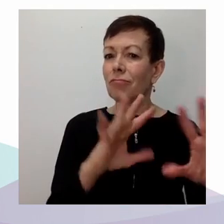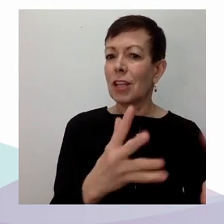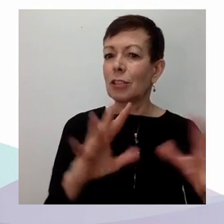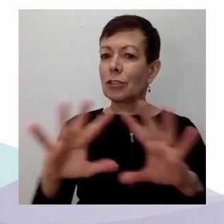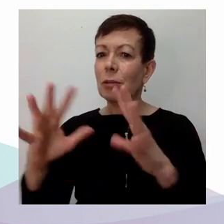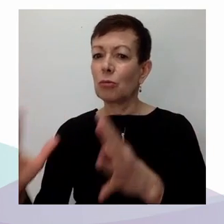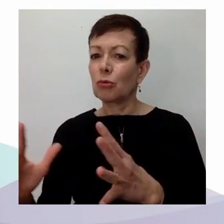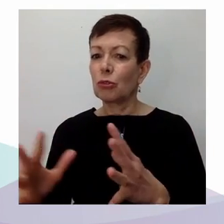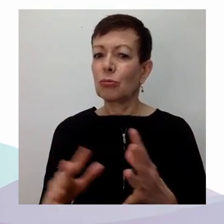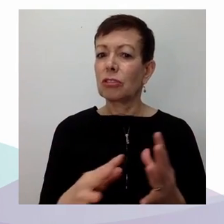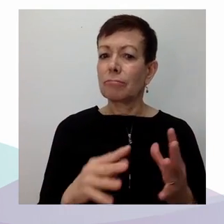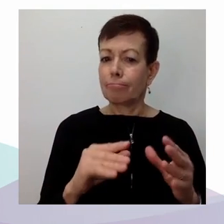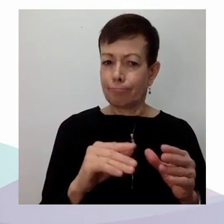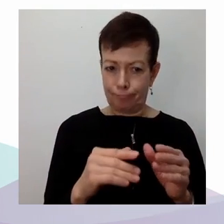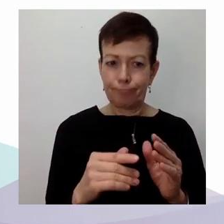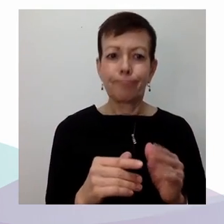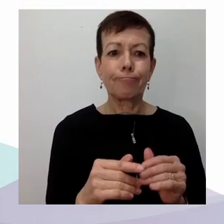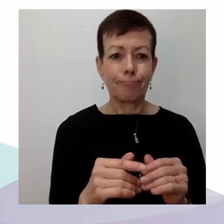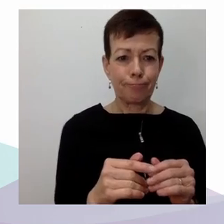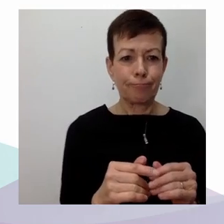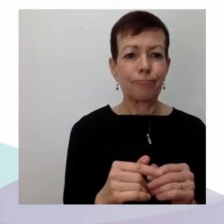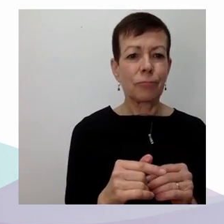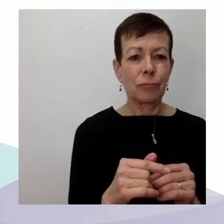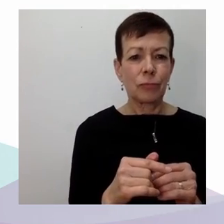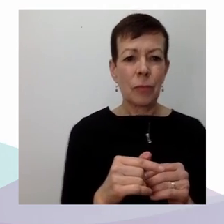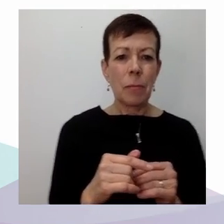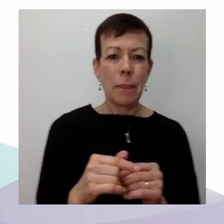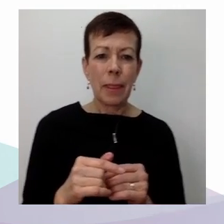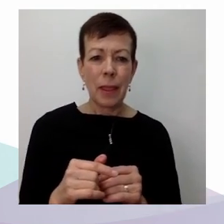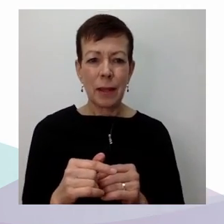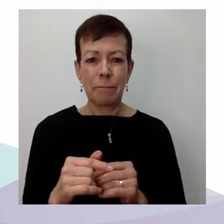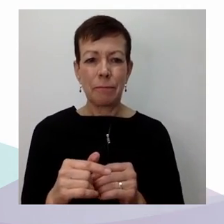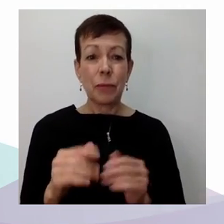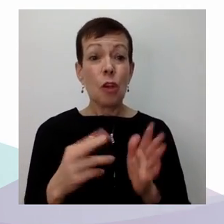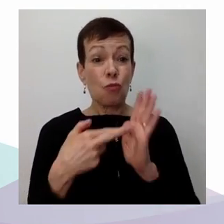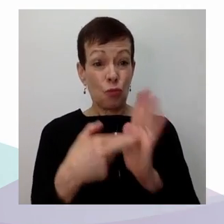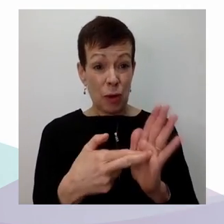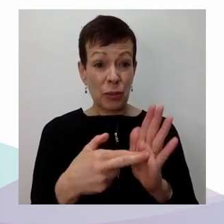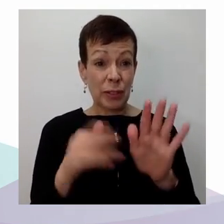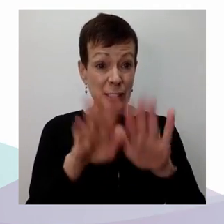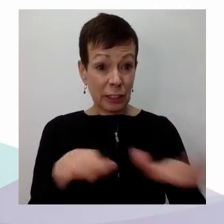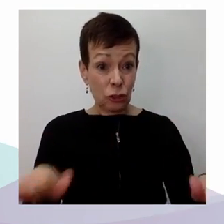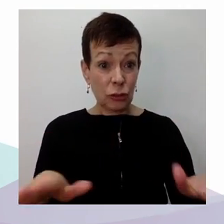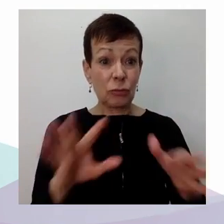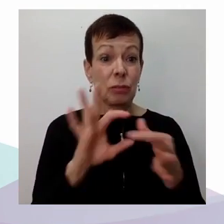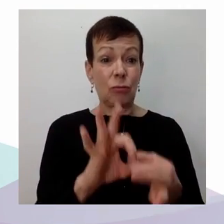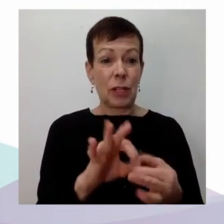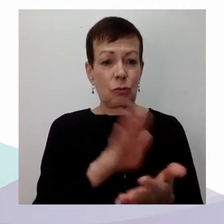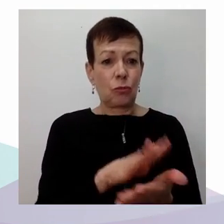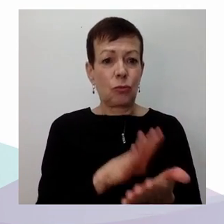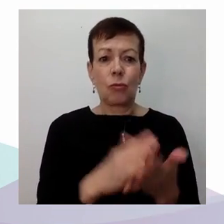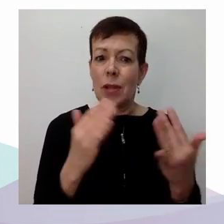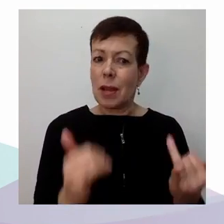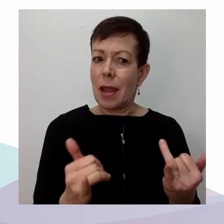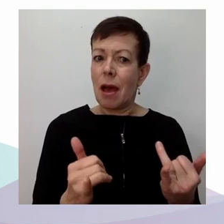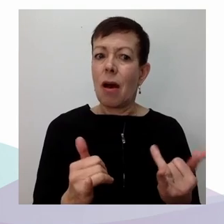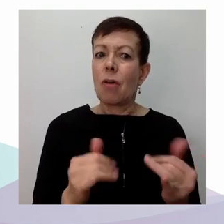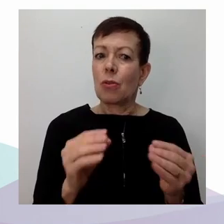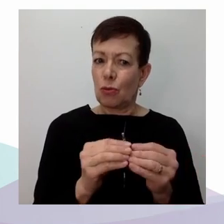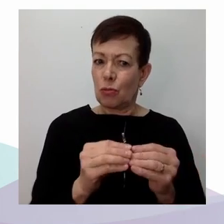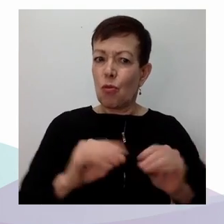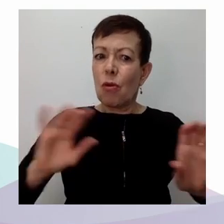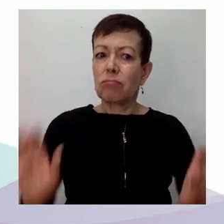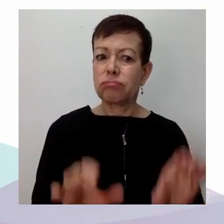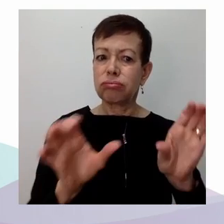dans le milieu scolaire. Et là, il y une forte mobilisation. Et certainement que la crise de la COVID-19 a exacerbé les